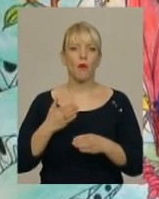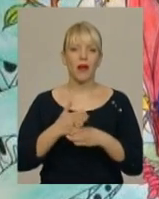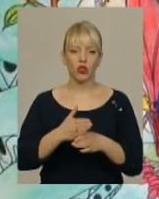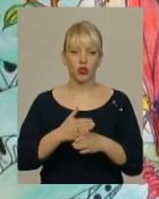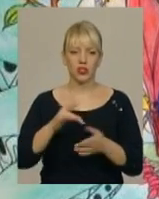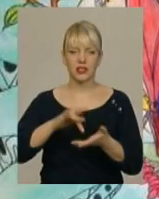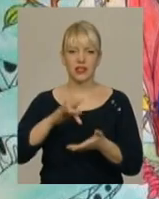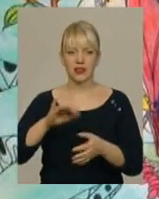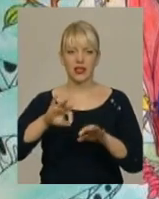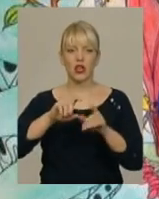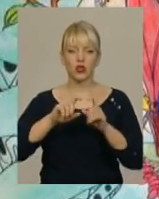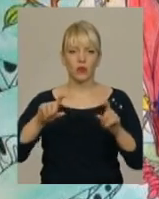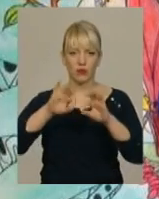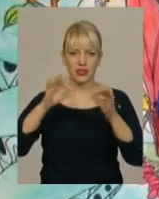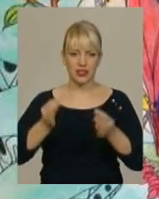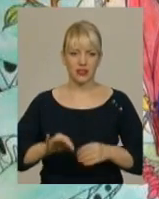цієї середи 7 лютого.